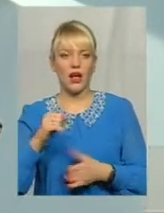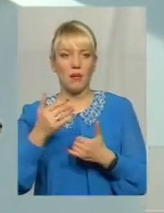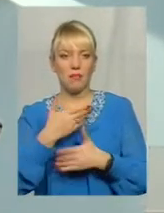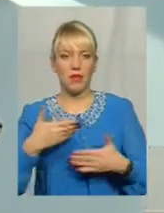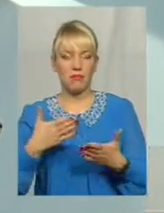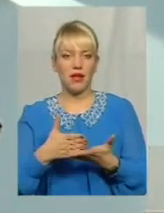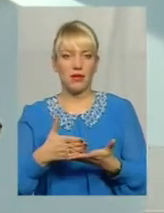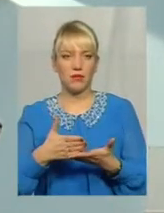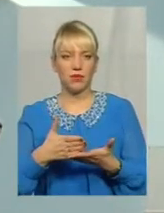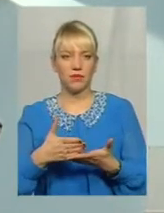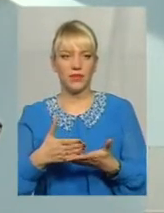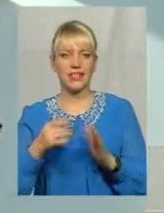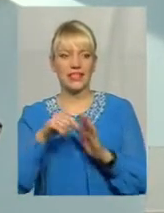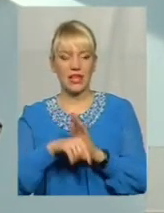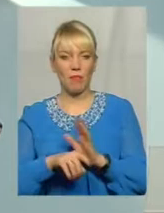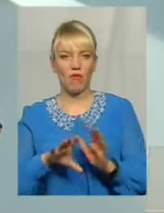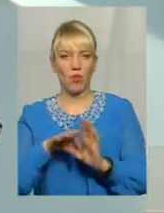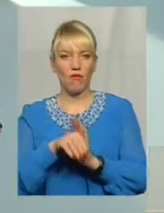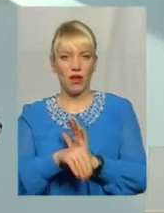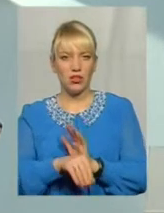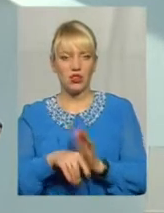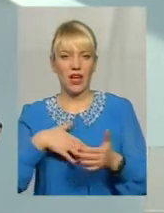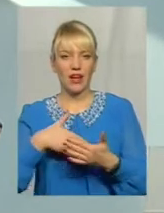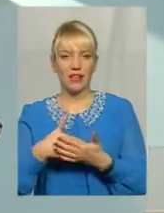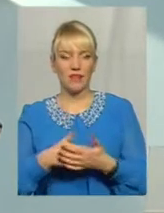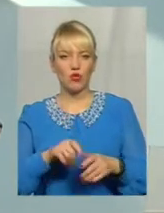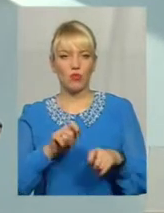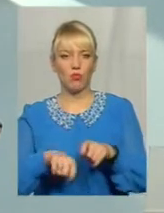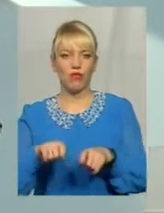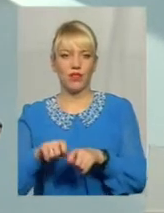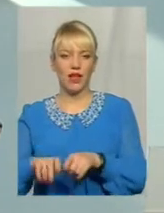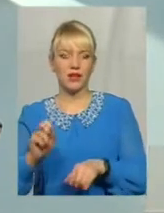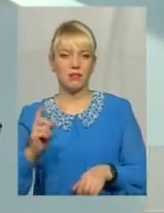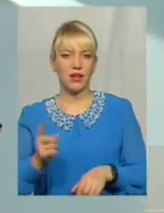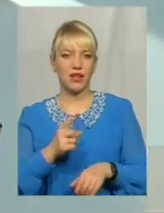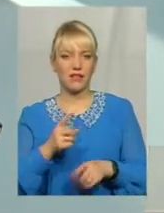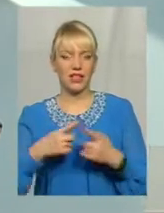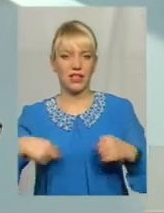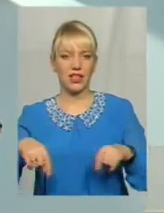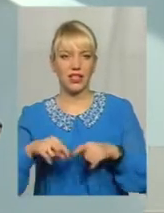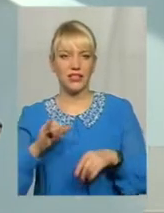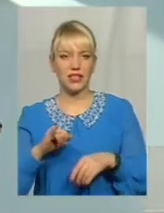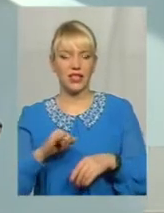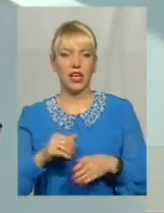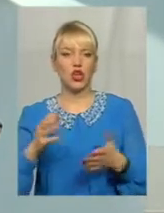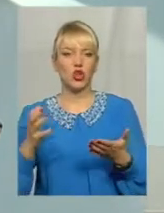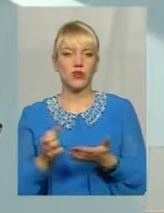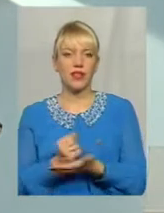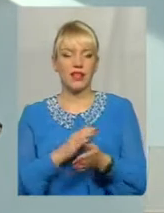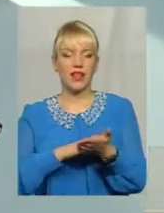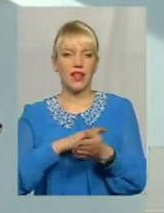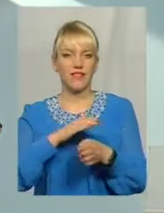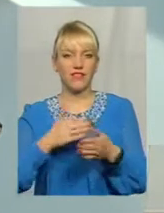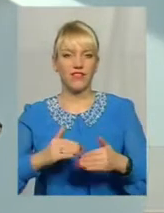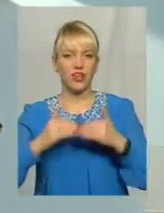саме впровадженням активної профілактики, це на первинній ланці І досягненням найвищого